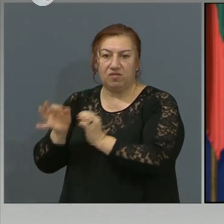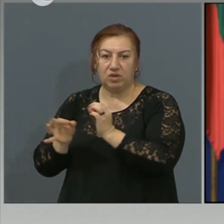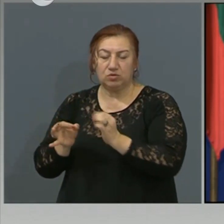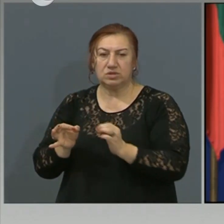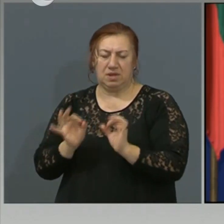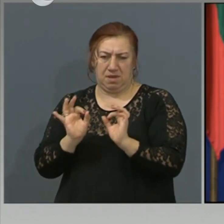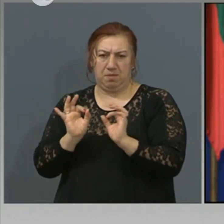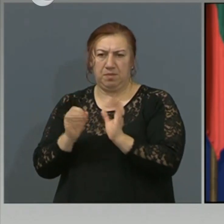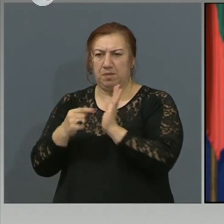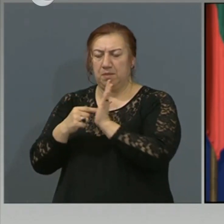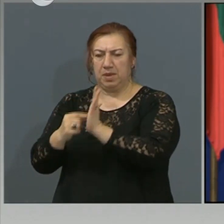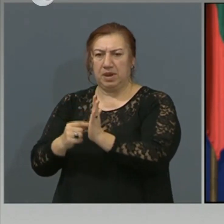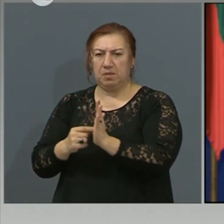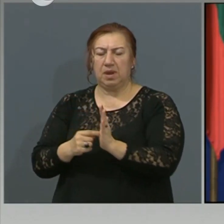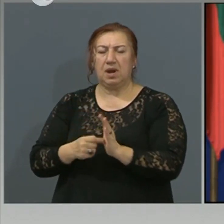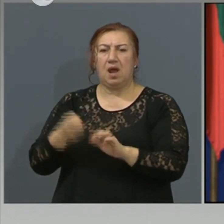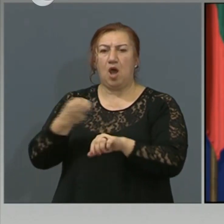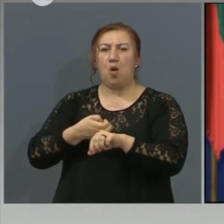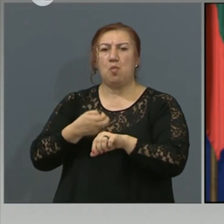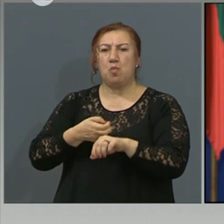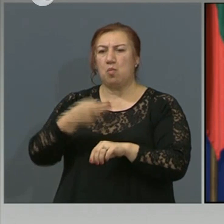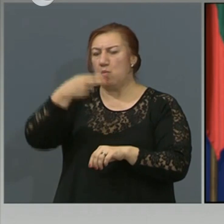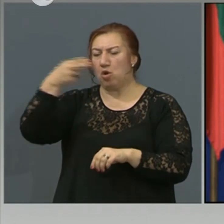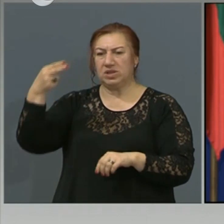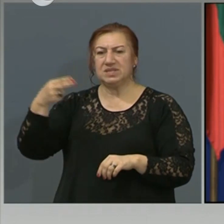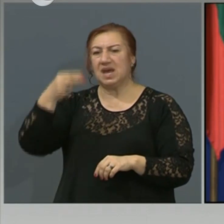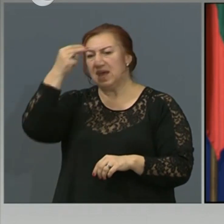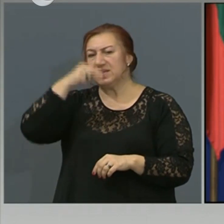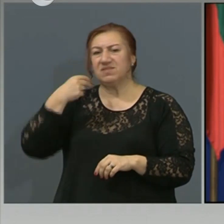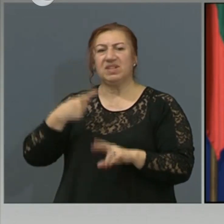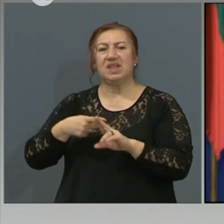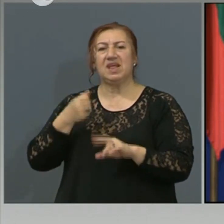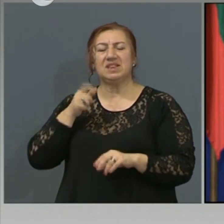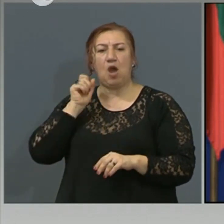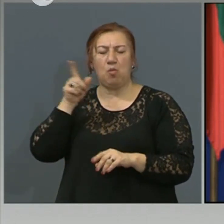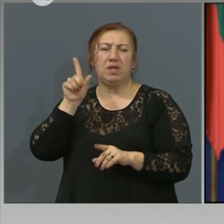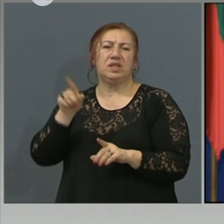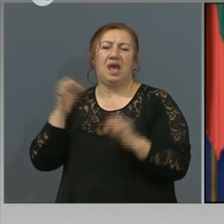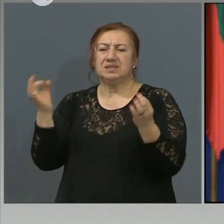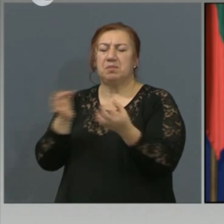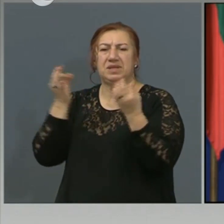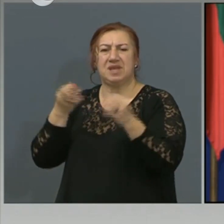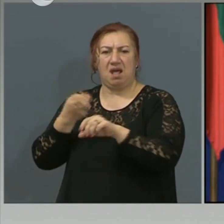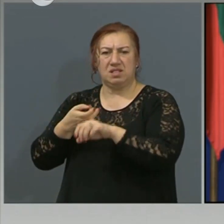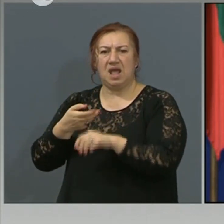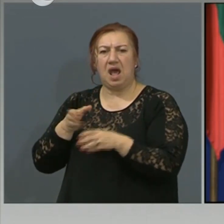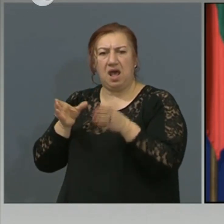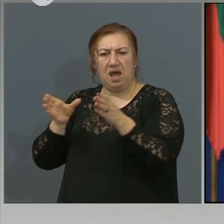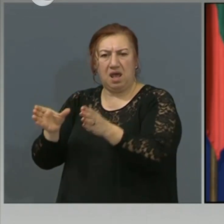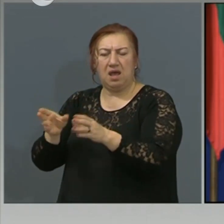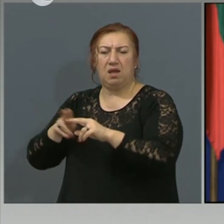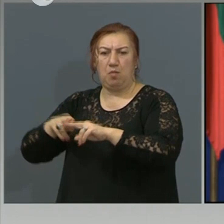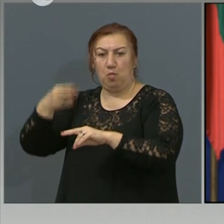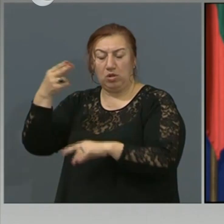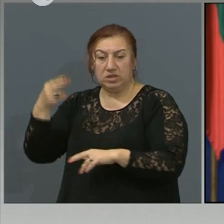например в болницата Светинум, която е профилирана и така нататък, но така или иначе от нея